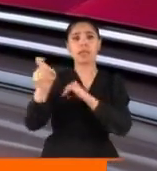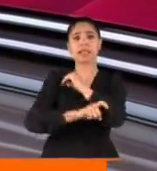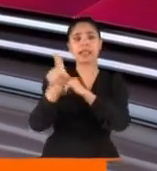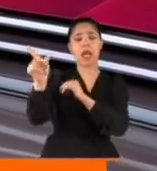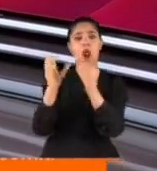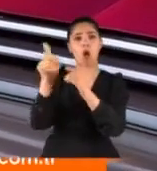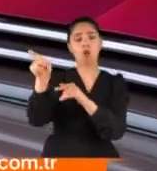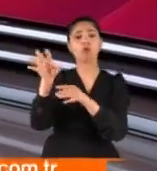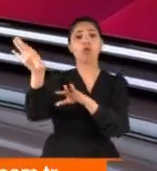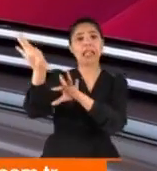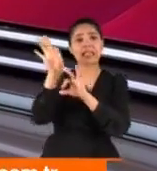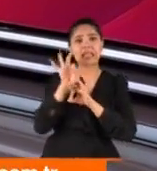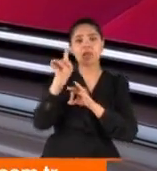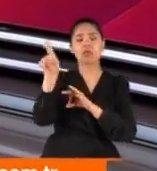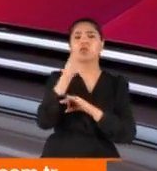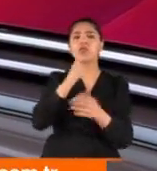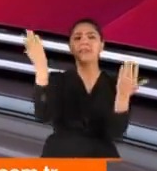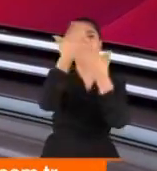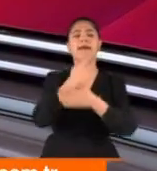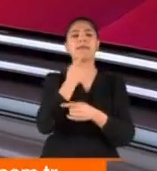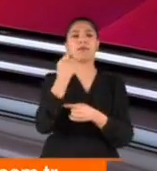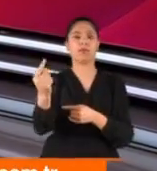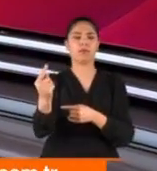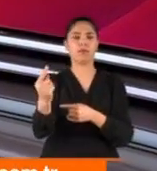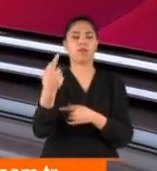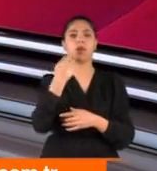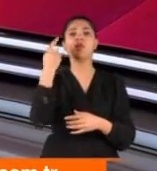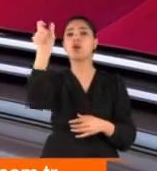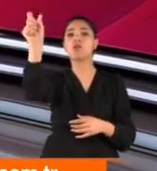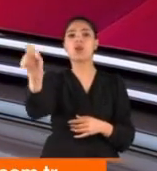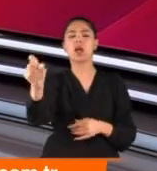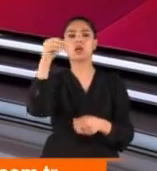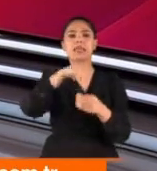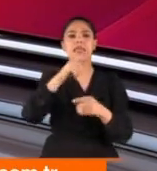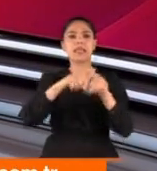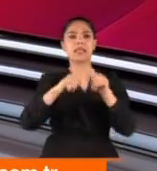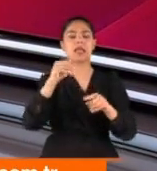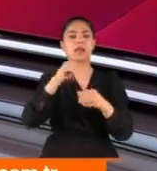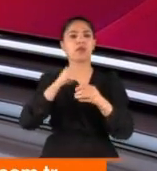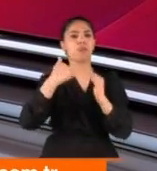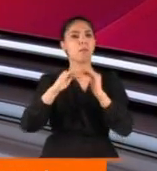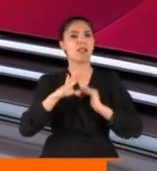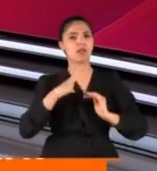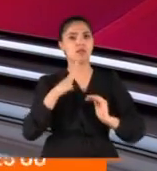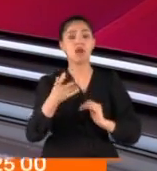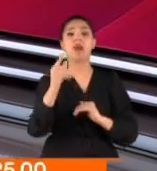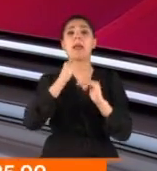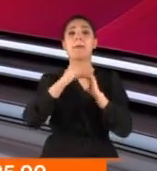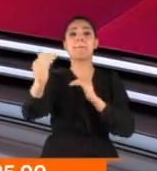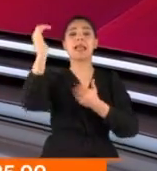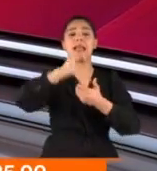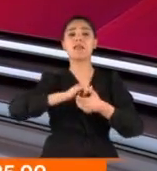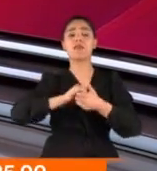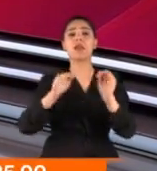tercih etmek tarihi bir hatadır cümlesini kurdu. Erdoğan'ın iç siyasete yönelik de mesajları vardı. Millet